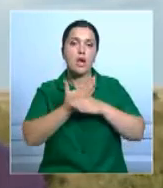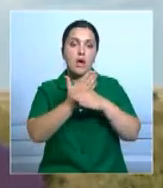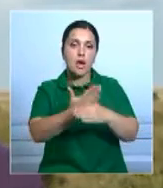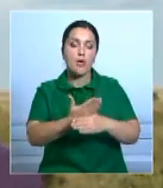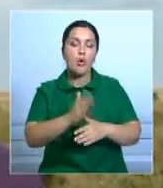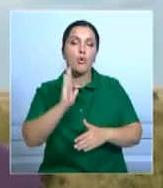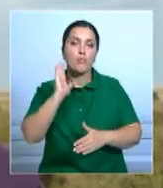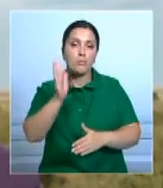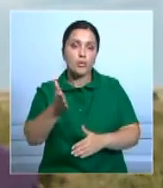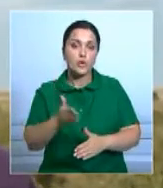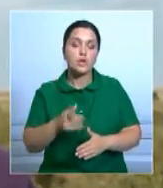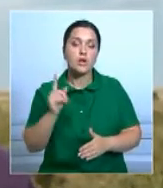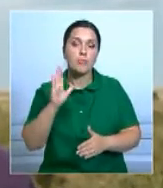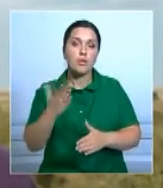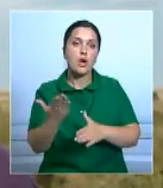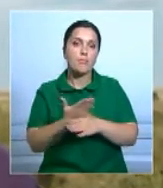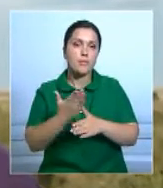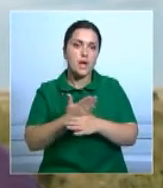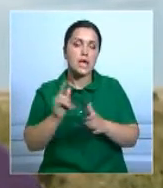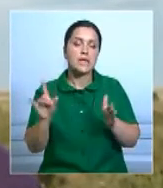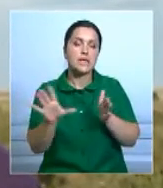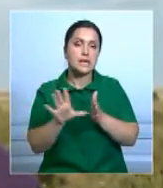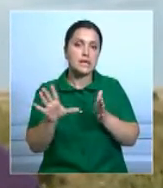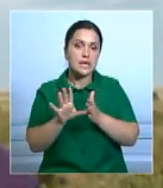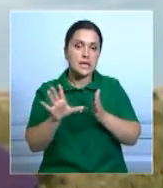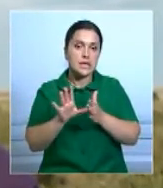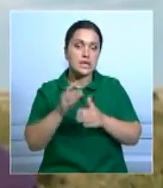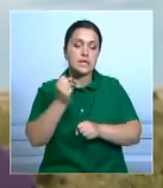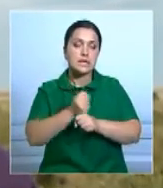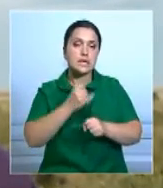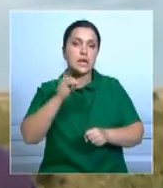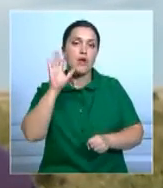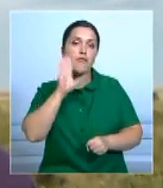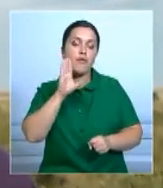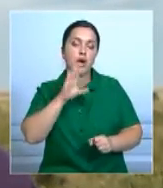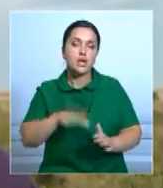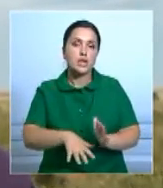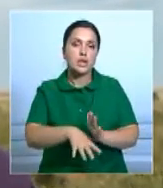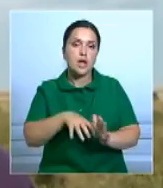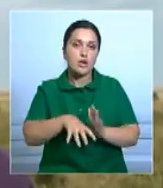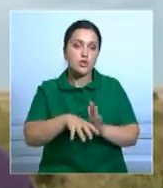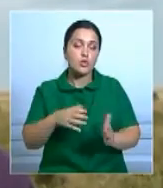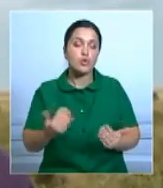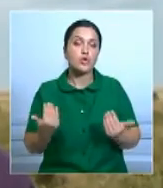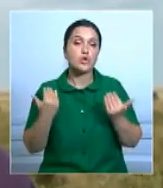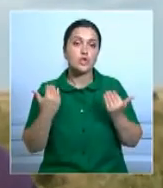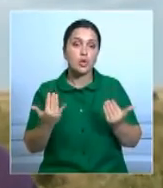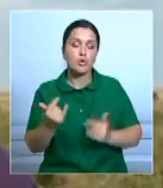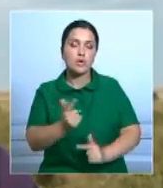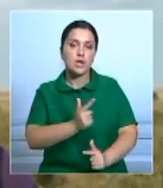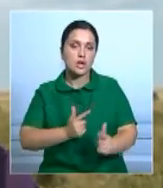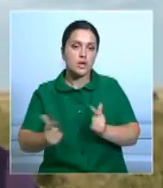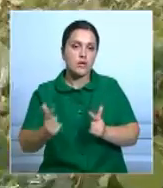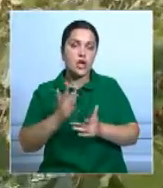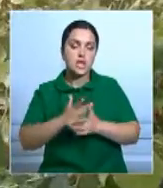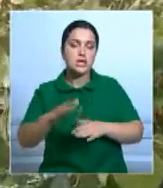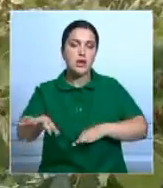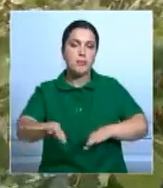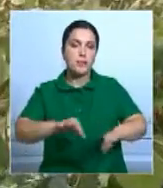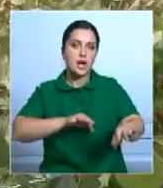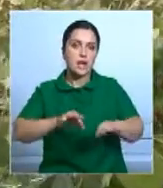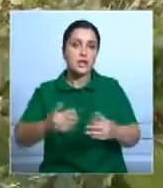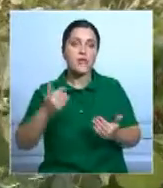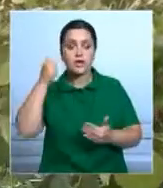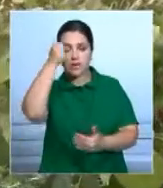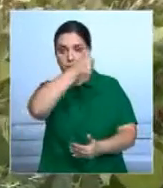заняться. Будем помогать с прокладкой электричества и установкой водяных насосов. В настоящее время уже готовится ряд проектов. В